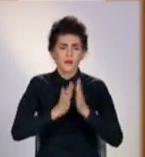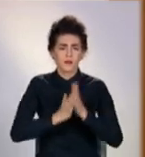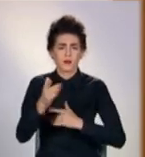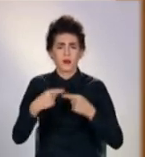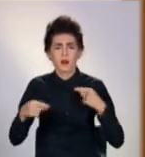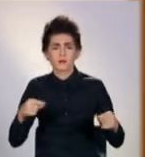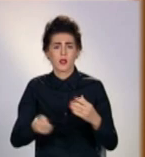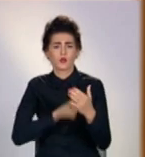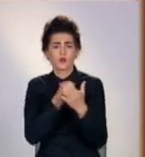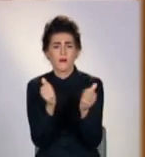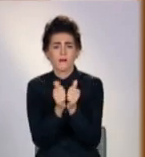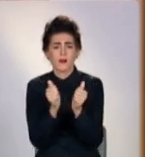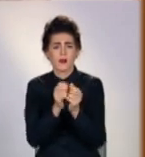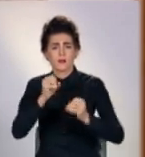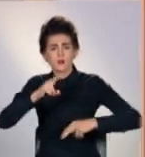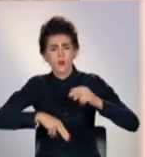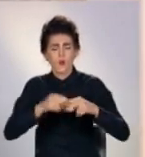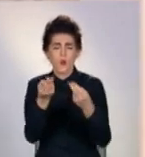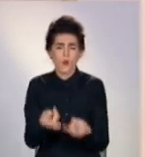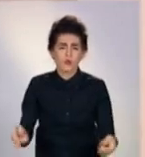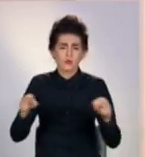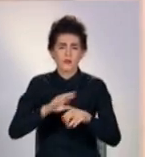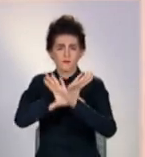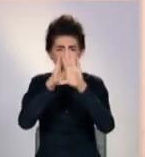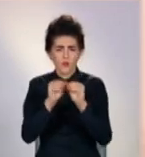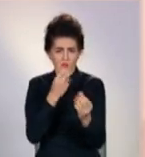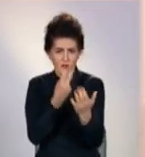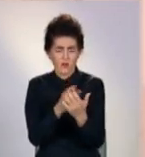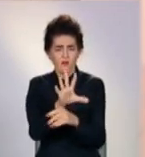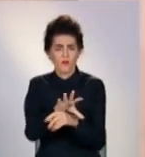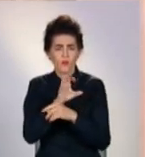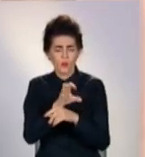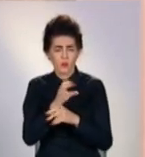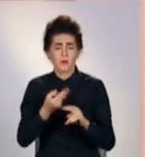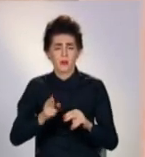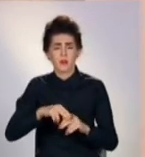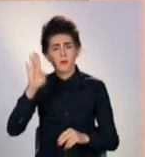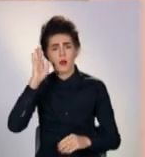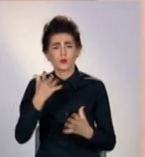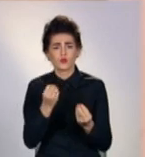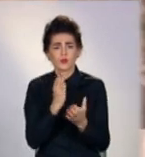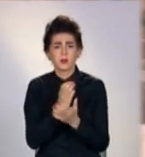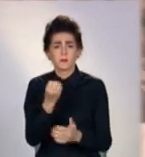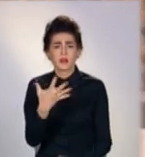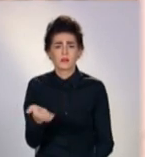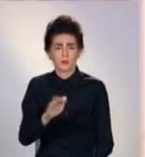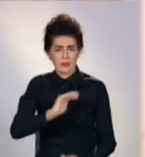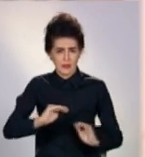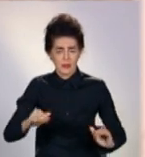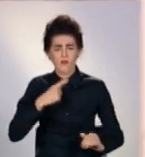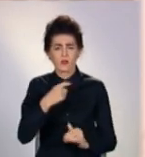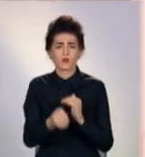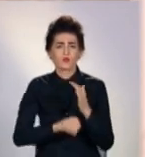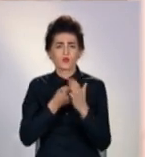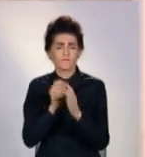Недобудови, підворіття, покинуті будинки – все це можна побачити в Альманаху. Олександра з ще 15-ма підлітками півроку не